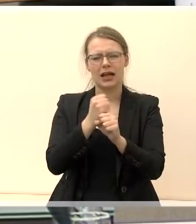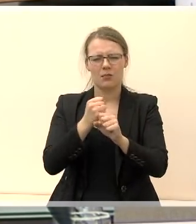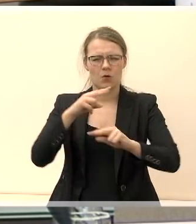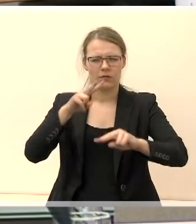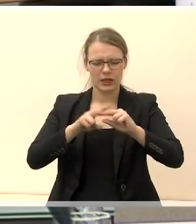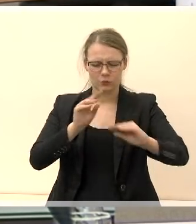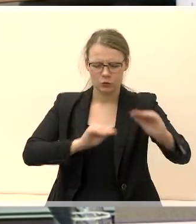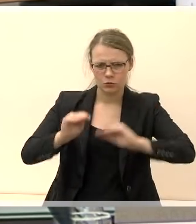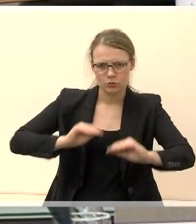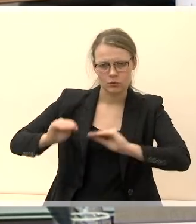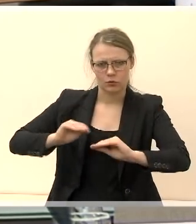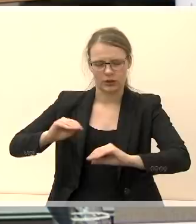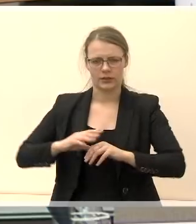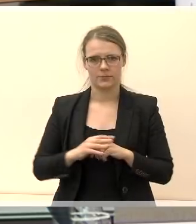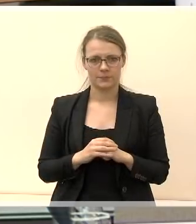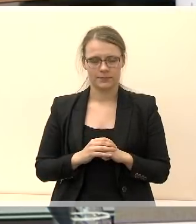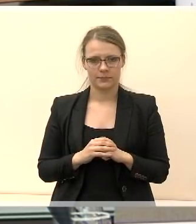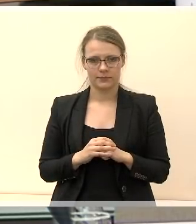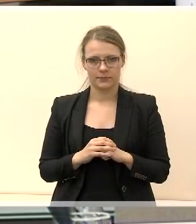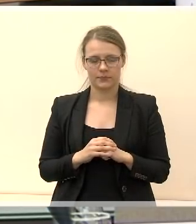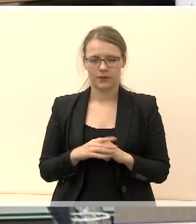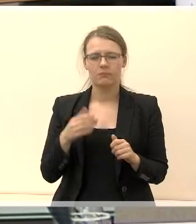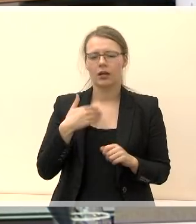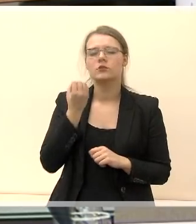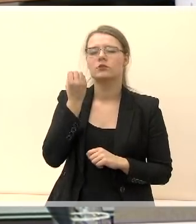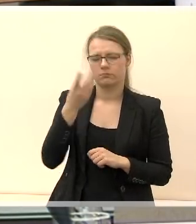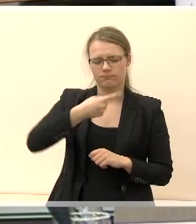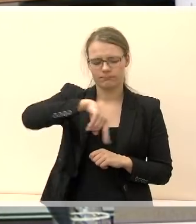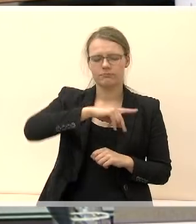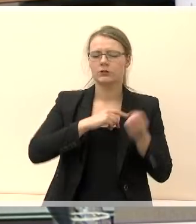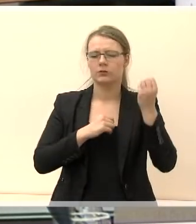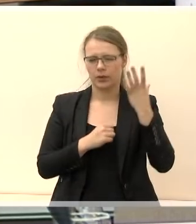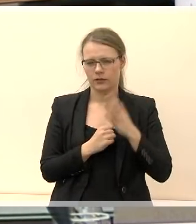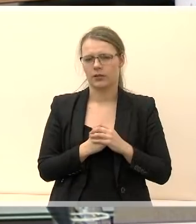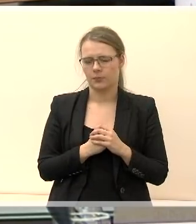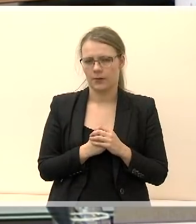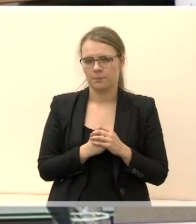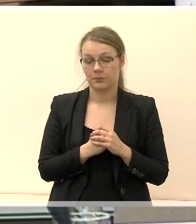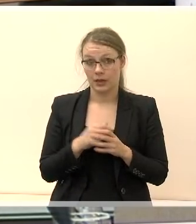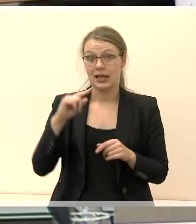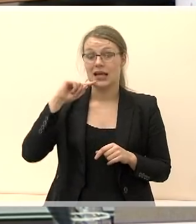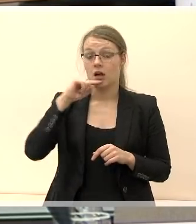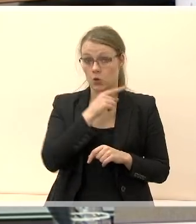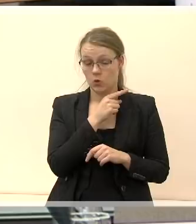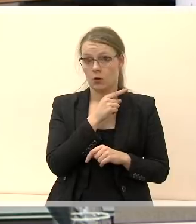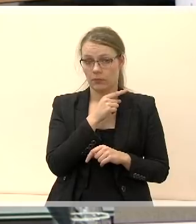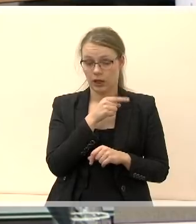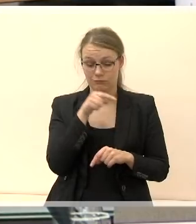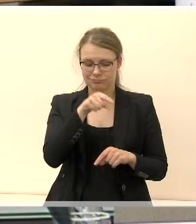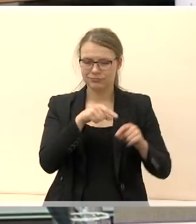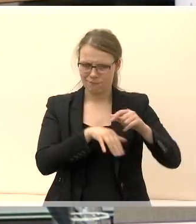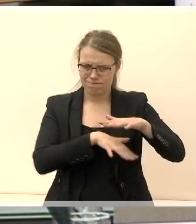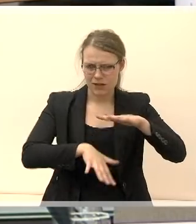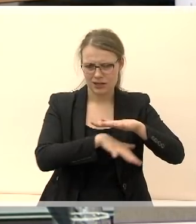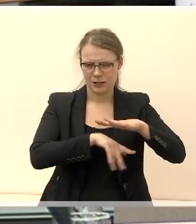kūrimui sudarimą. Suprantame, kad būtent ekonomika yra tas pagrindinis